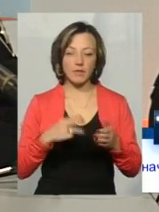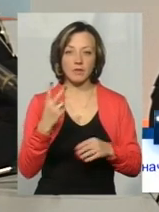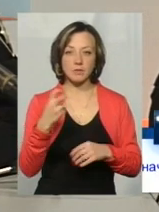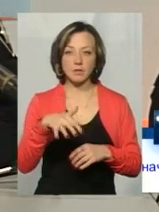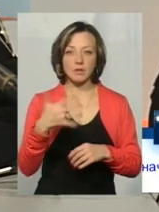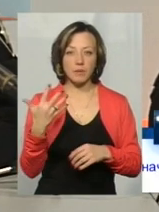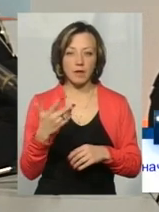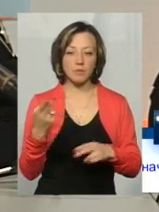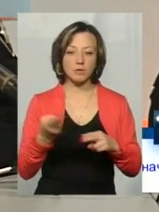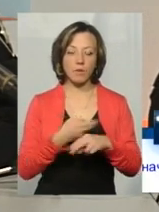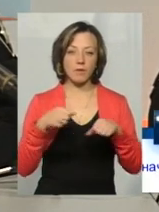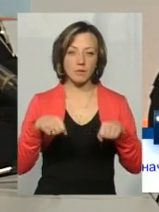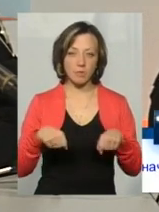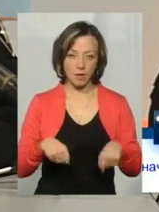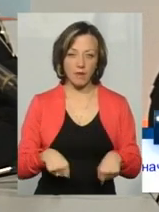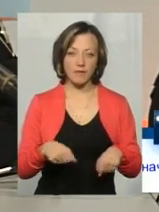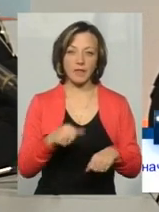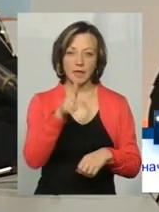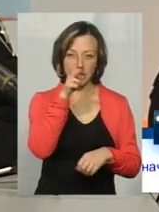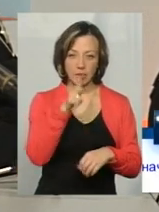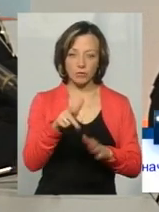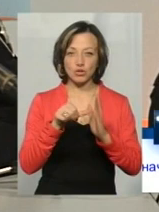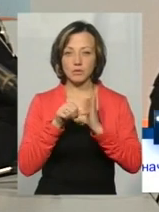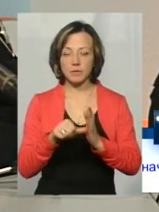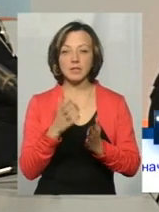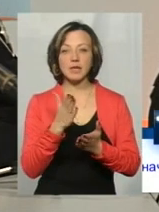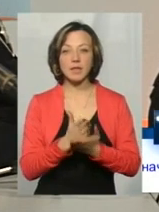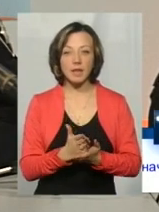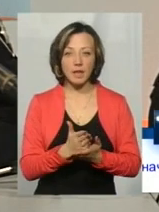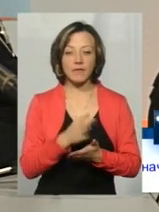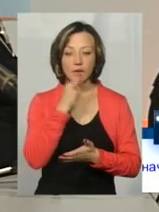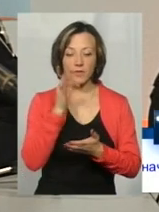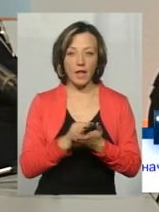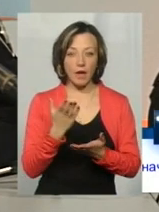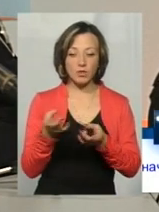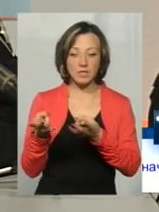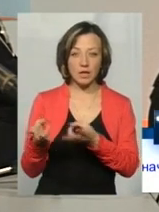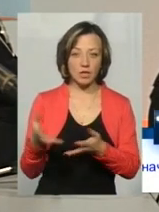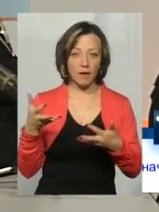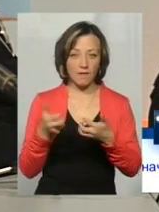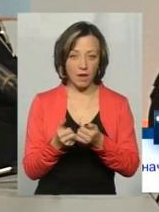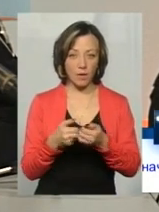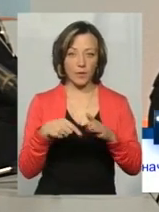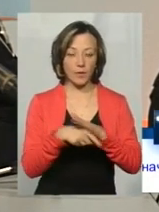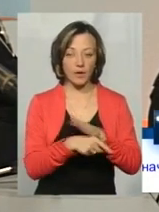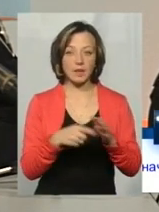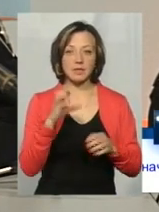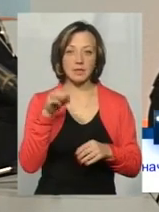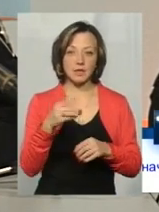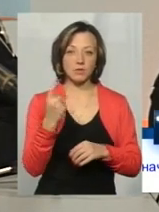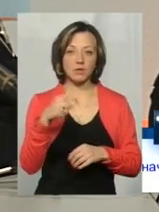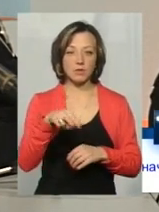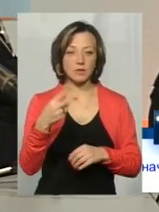від трьох до шести місяців. Також є відповідальність за залишення місця ДТП, яка передбачена статтєю